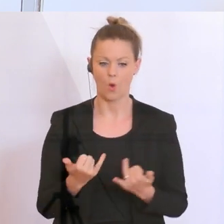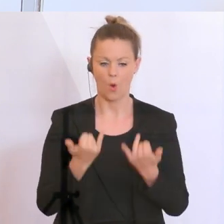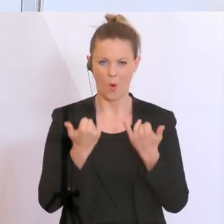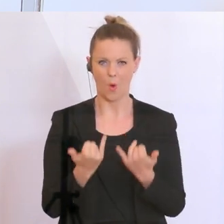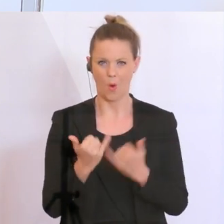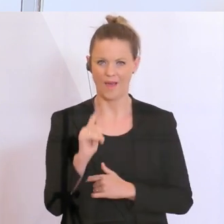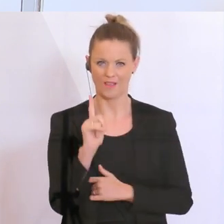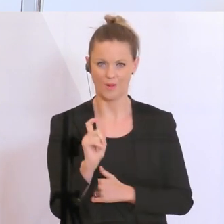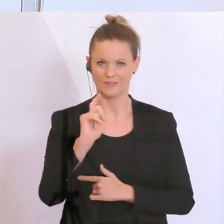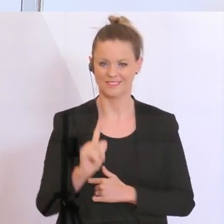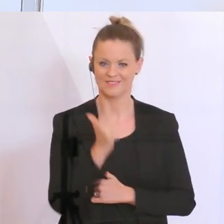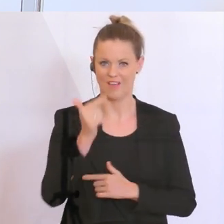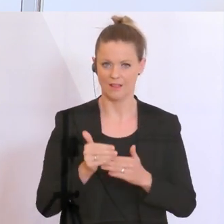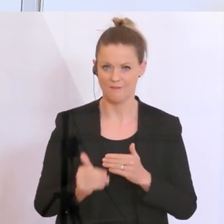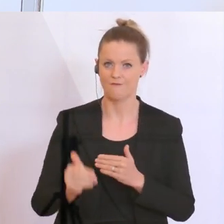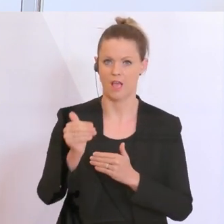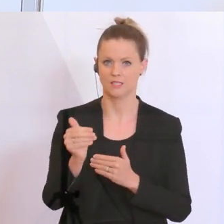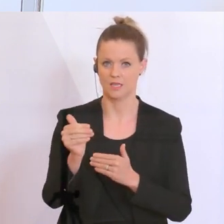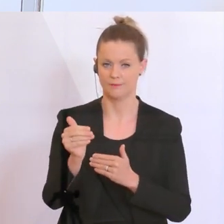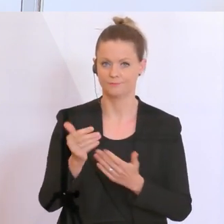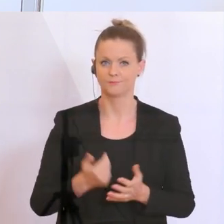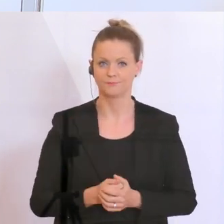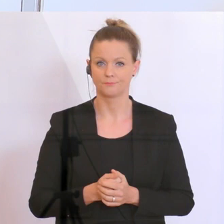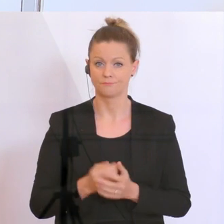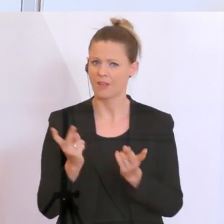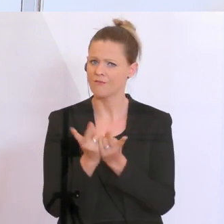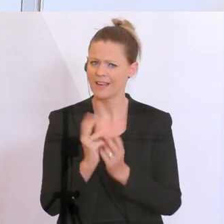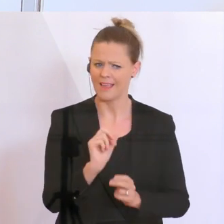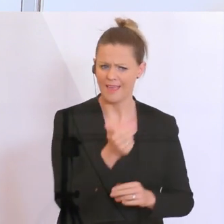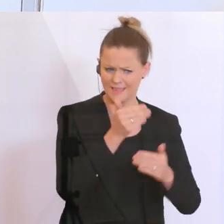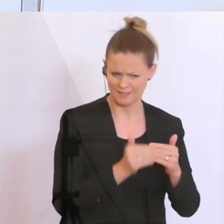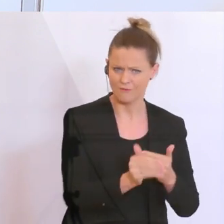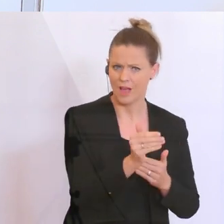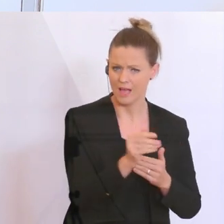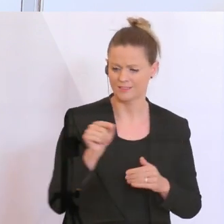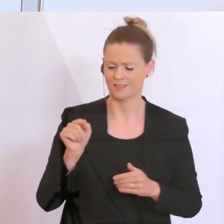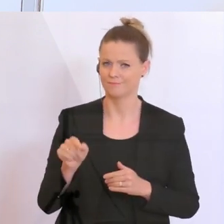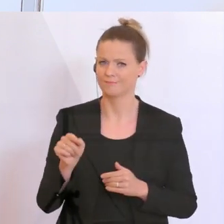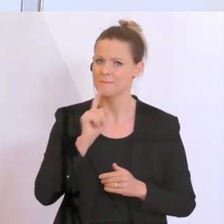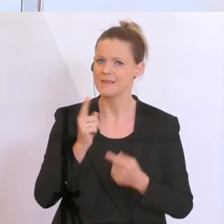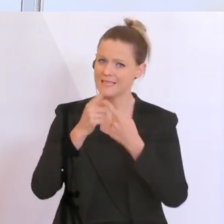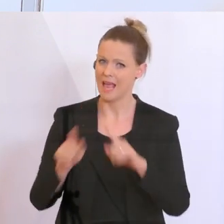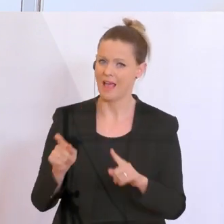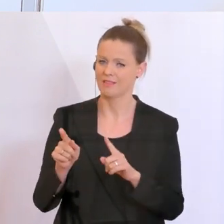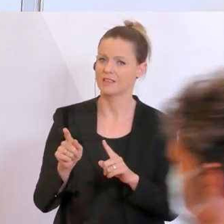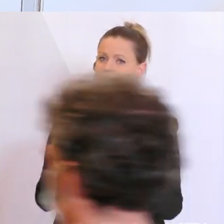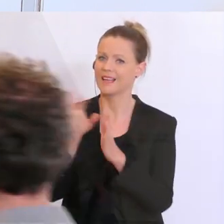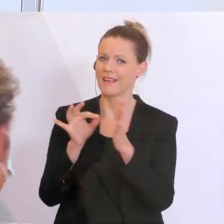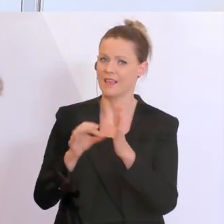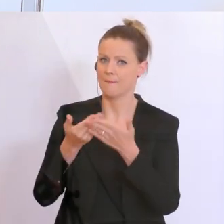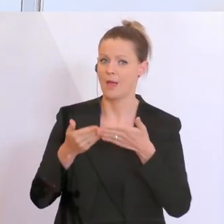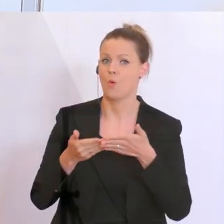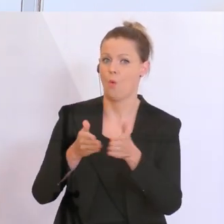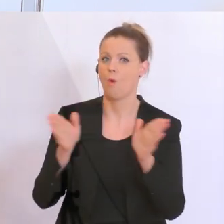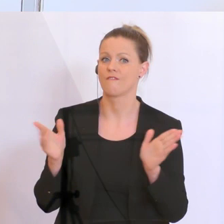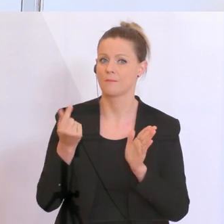die zweite Phase. Anders als bei der ersten werden wir hier gewisse Kriterien öffnen. Es fallen